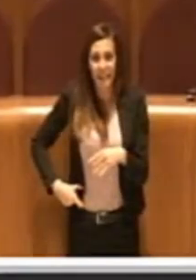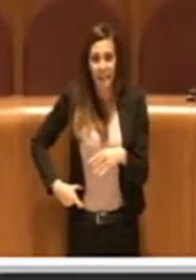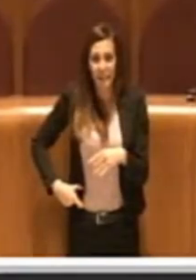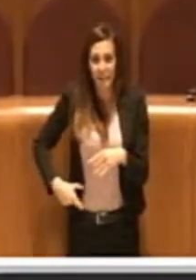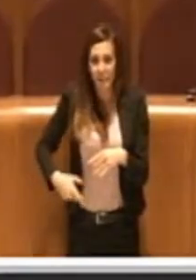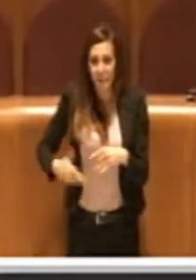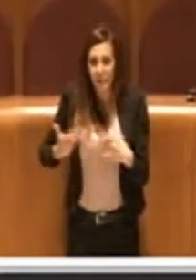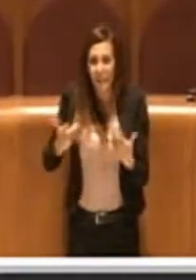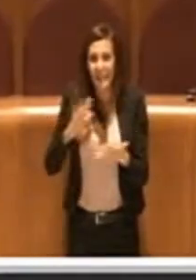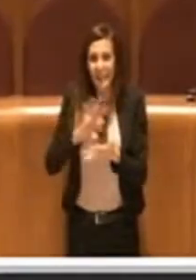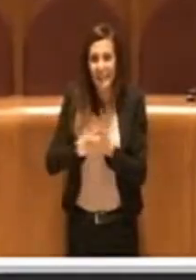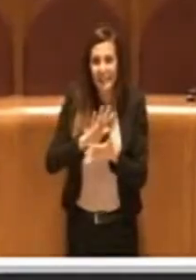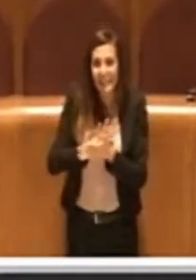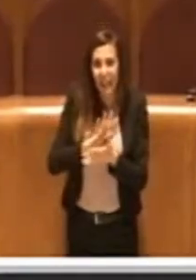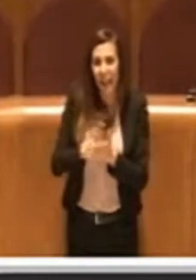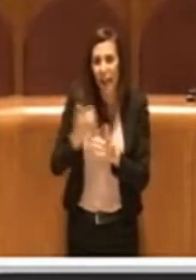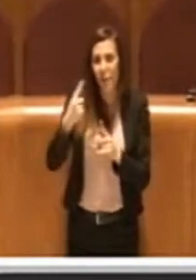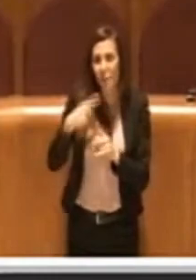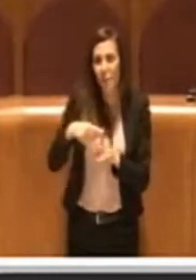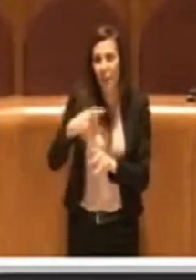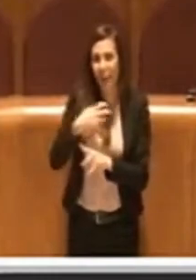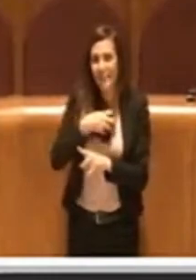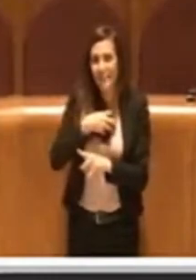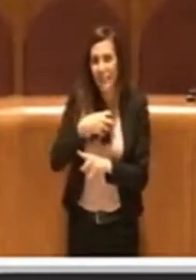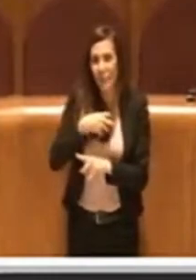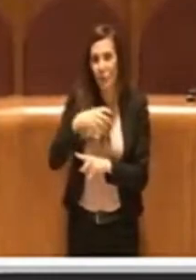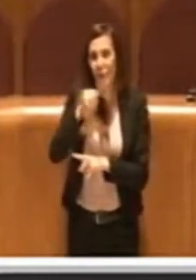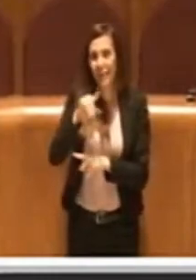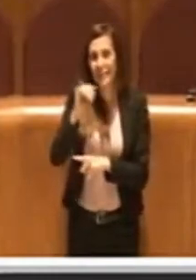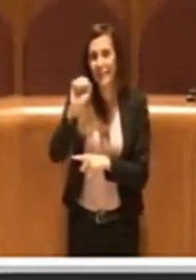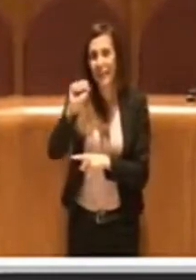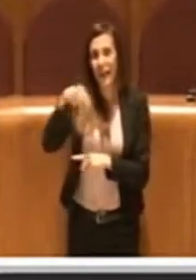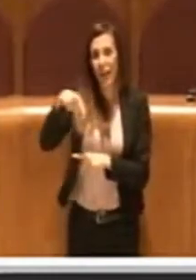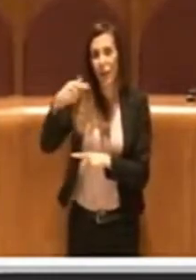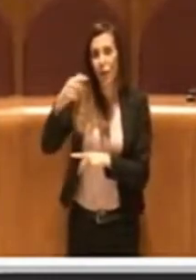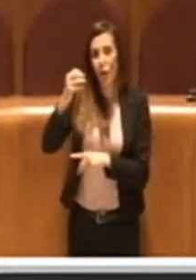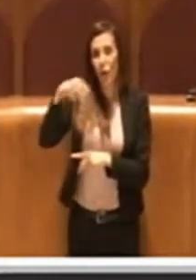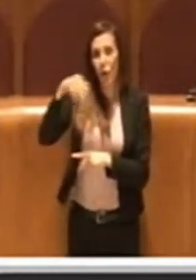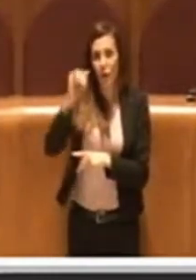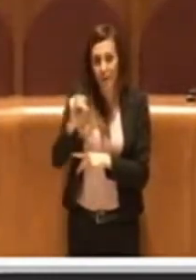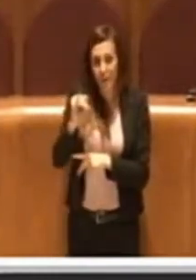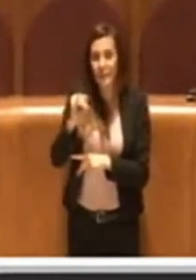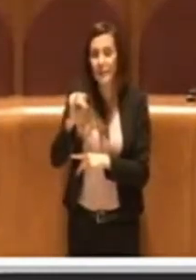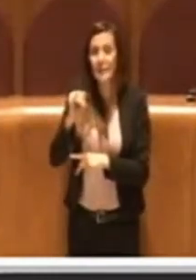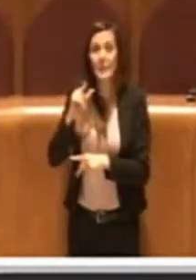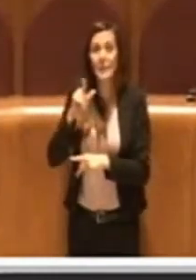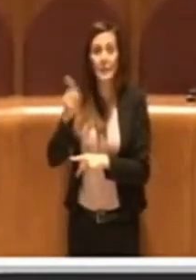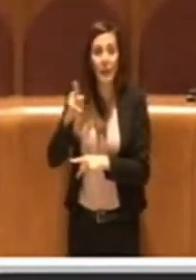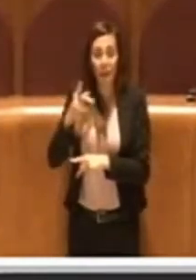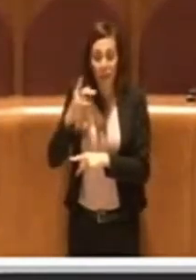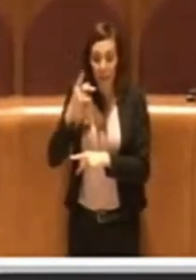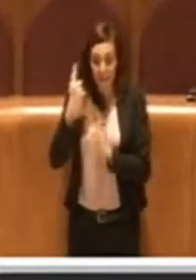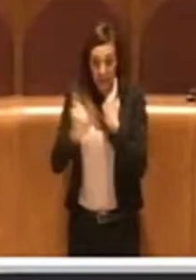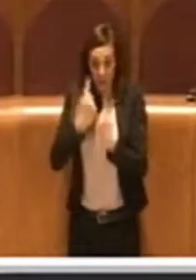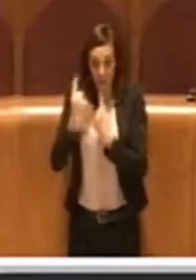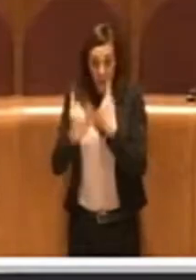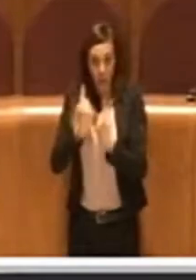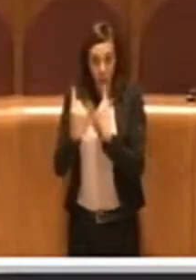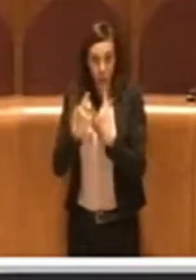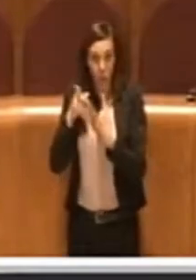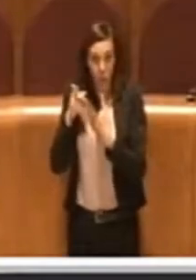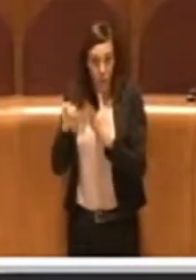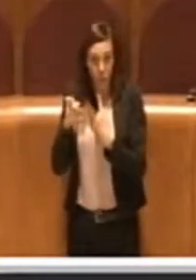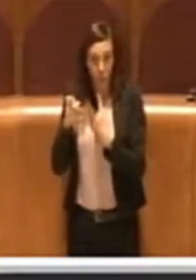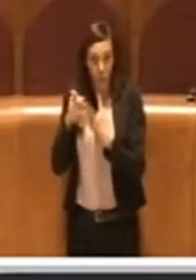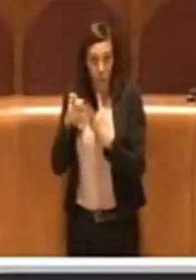stampa e anche l'assessore Zia Antonio ovviamente si è provveduti immediatamente visti i fatti ovviamente che hanno colpito